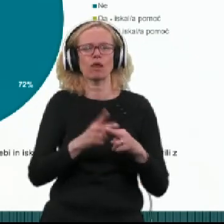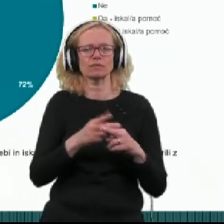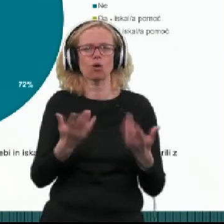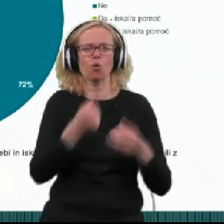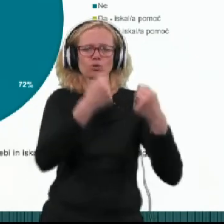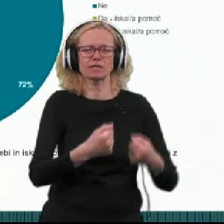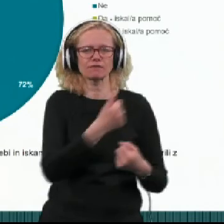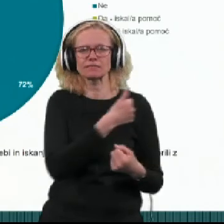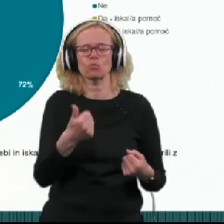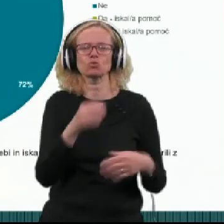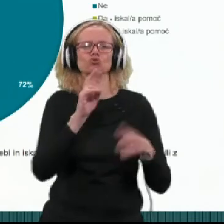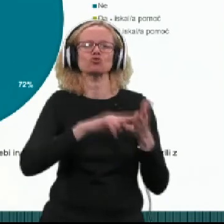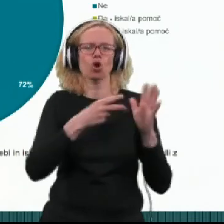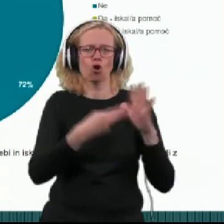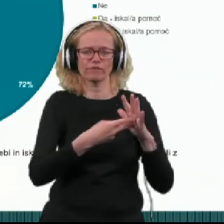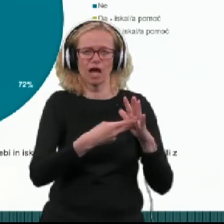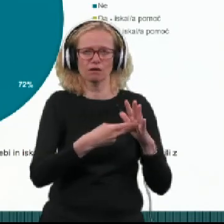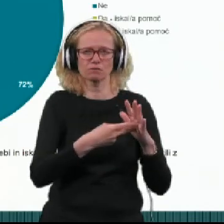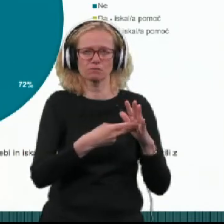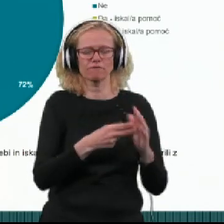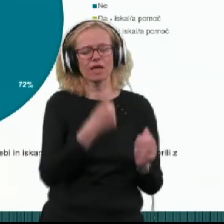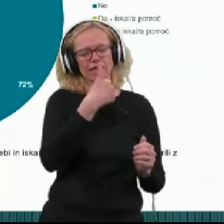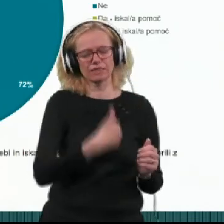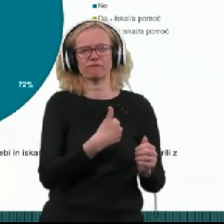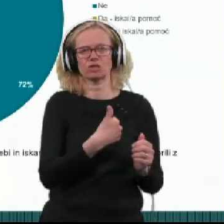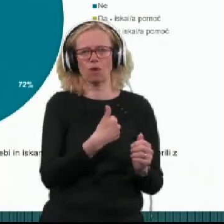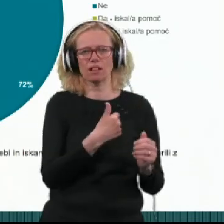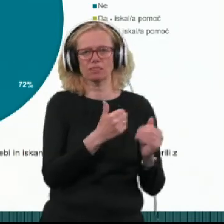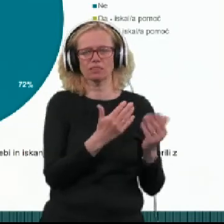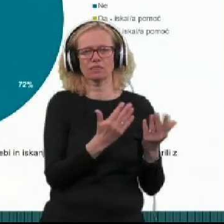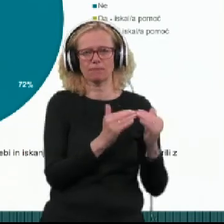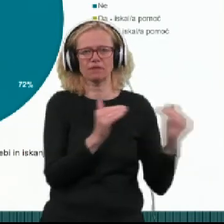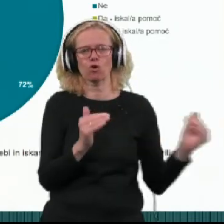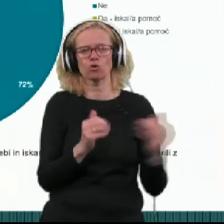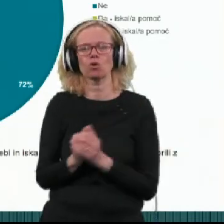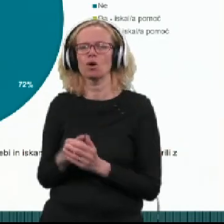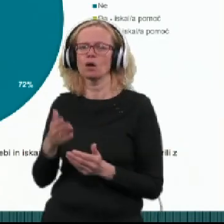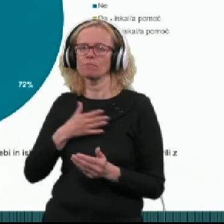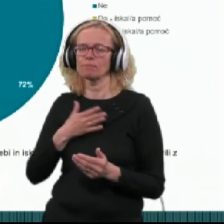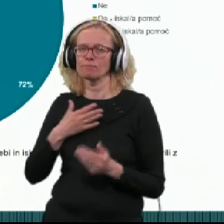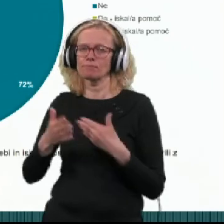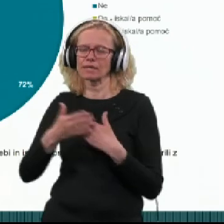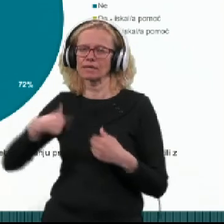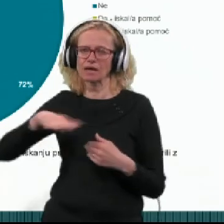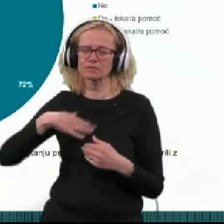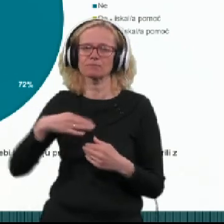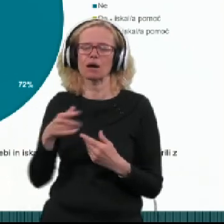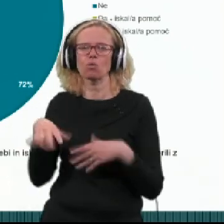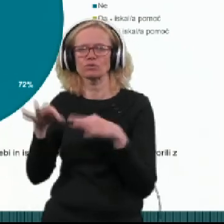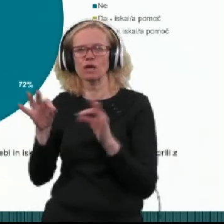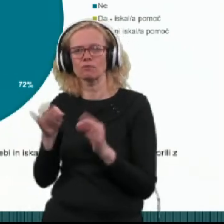na individualnem nivoju. V naši raziskavi pa ugotavljamo, da pravzaprav prihaja do nekih depresivnih oziroma